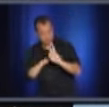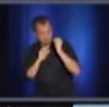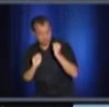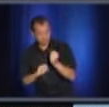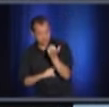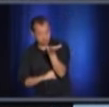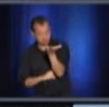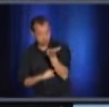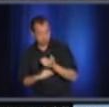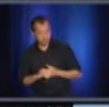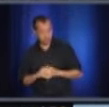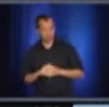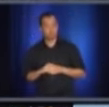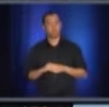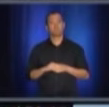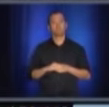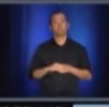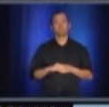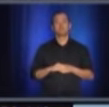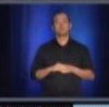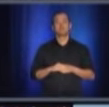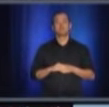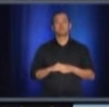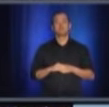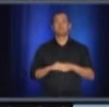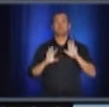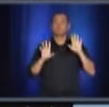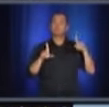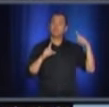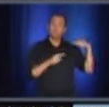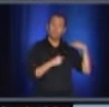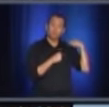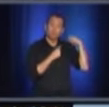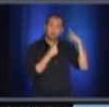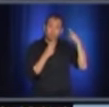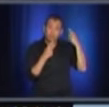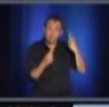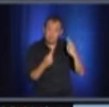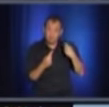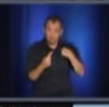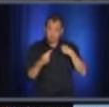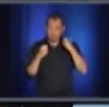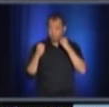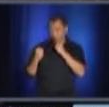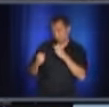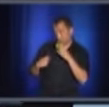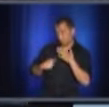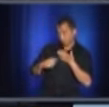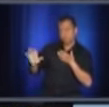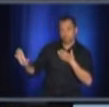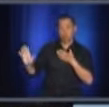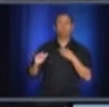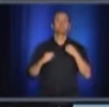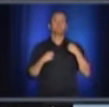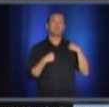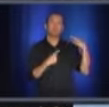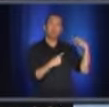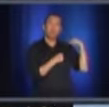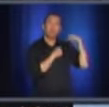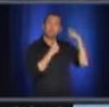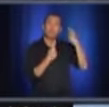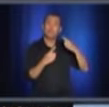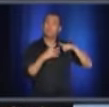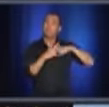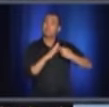futur proche? Depuis le tout début de la pandémie, on est allé de façon